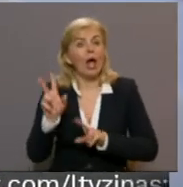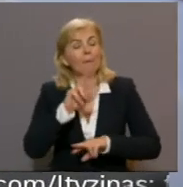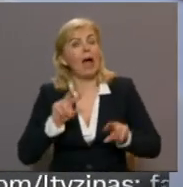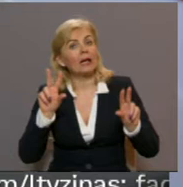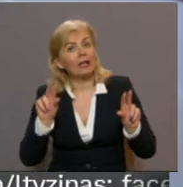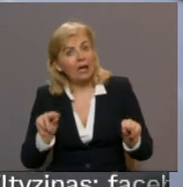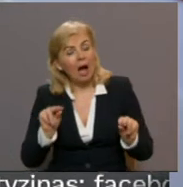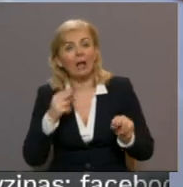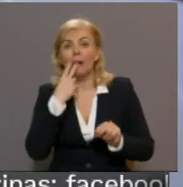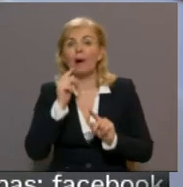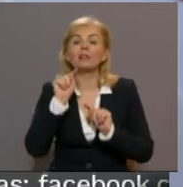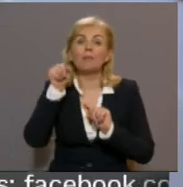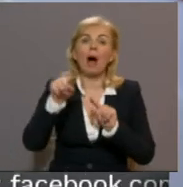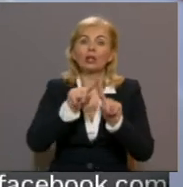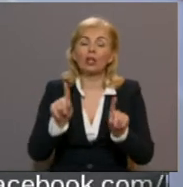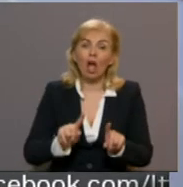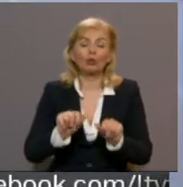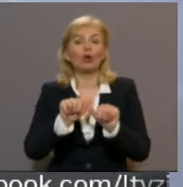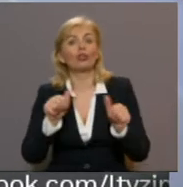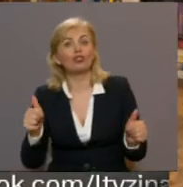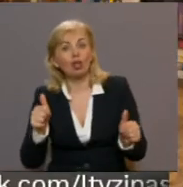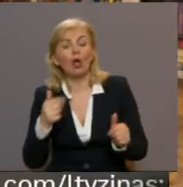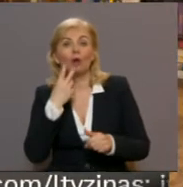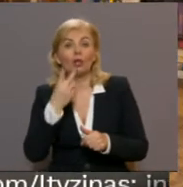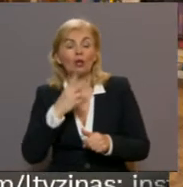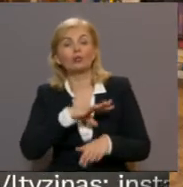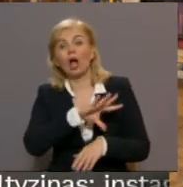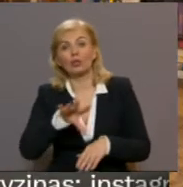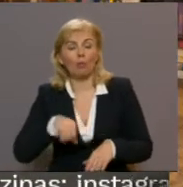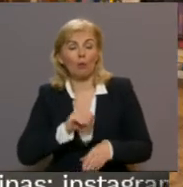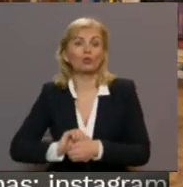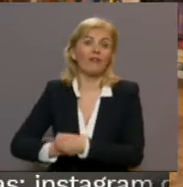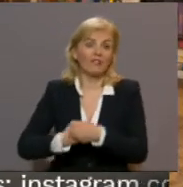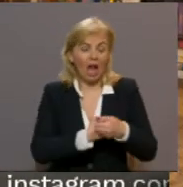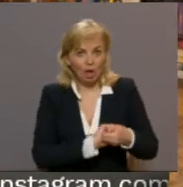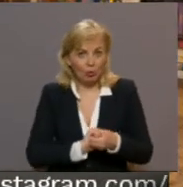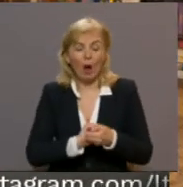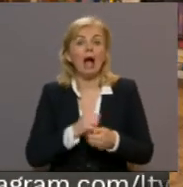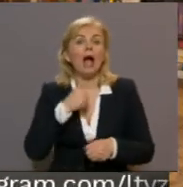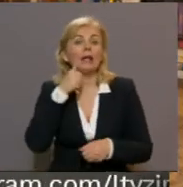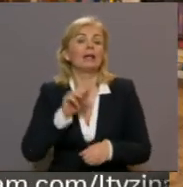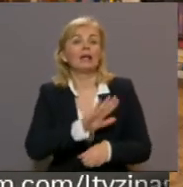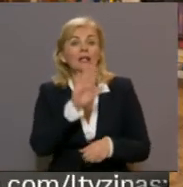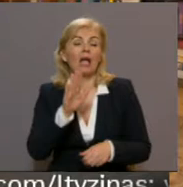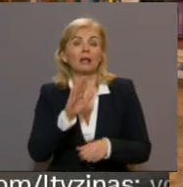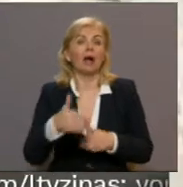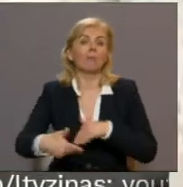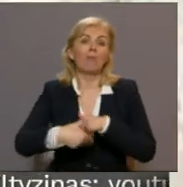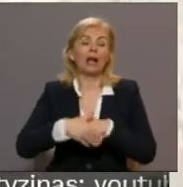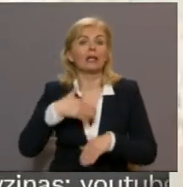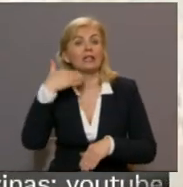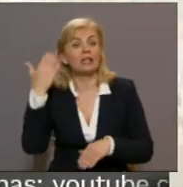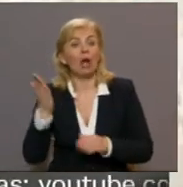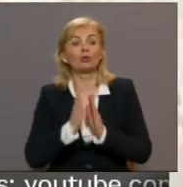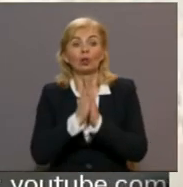skatīties pāri lietām, kas mūs šķir un ierodzīt to, kas mūs vieno. Ja es saku, mani ikdienā palīdz dievas un lūkšana, tad man arī palīdz